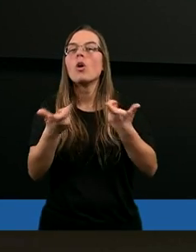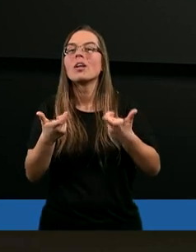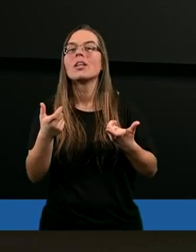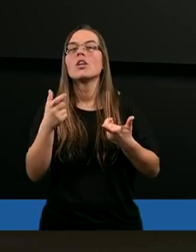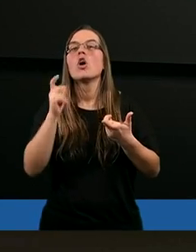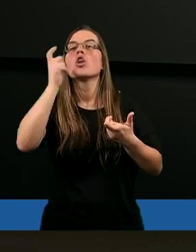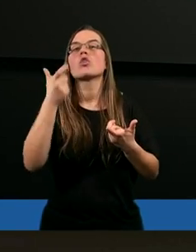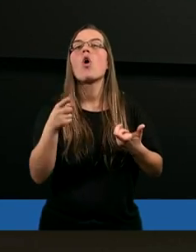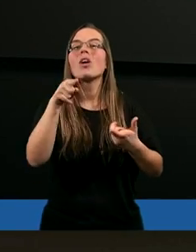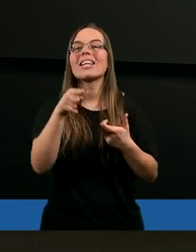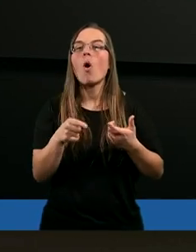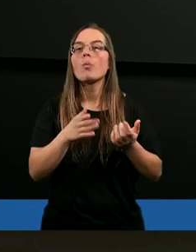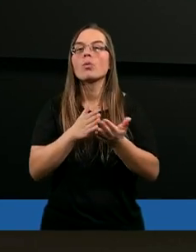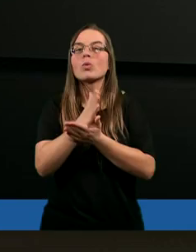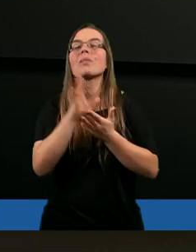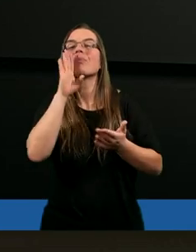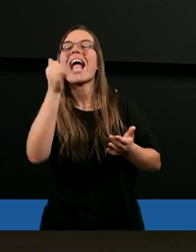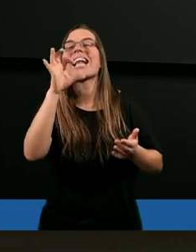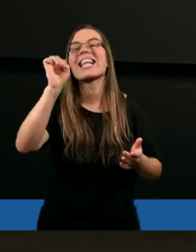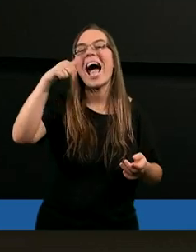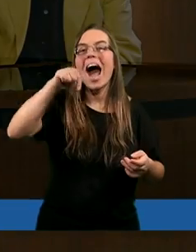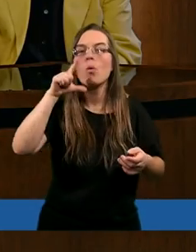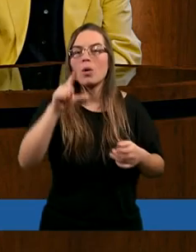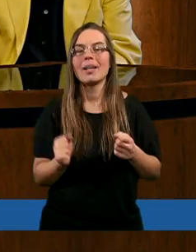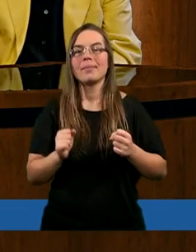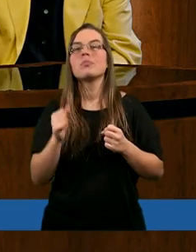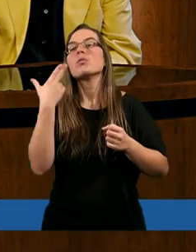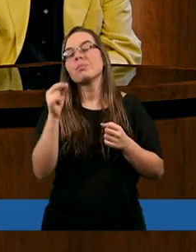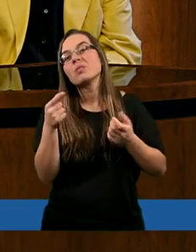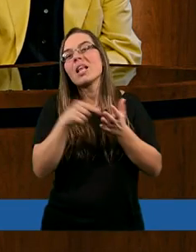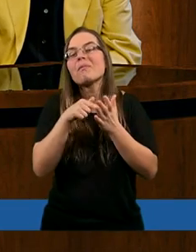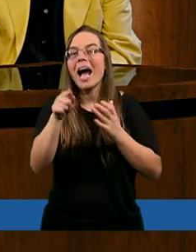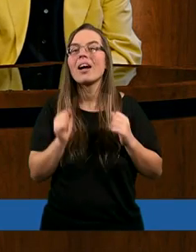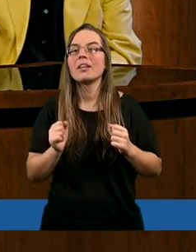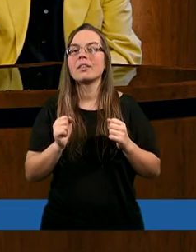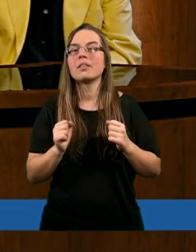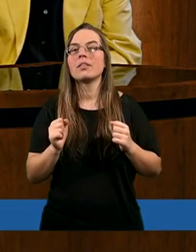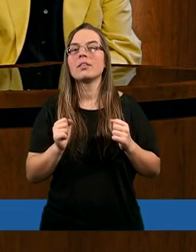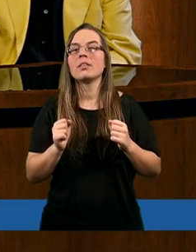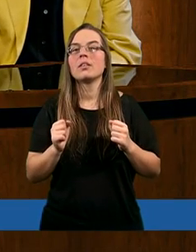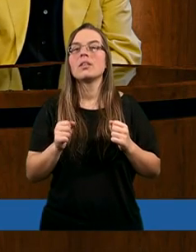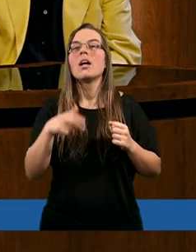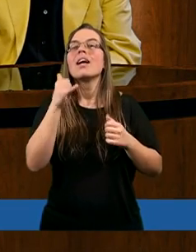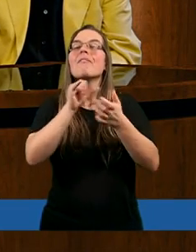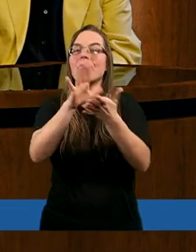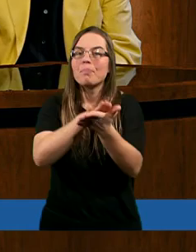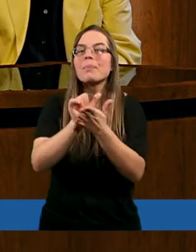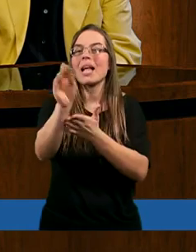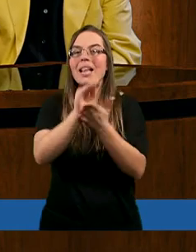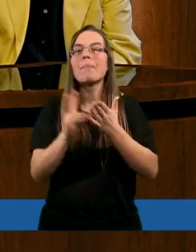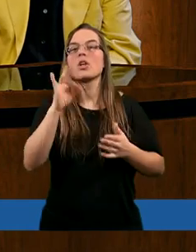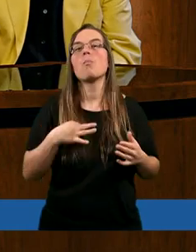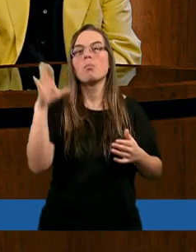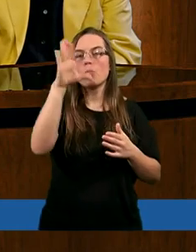naszą służbą dla Boga, tak jak Saul. No właśnie, w Biblii jest napisane i Pan